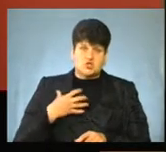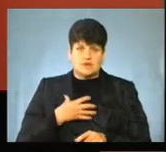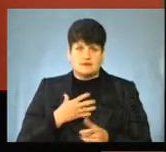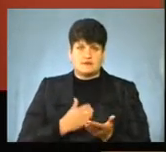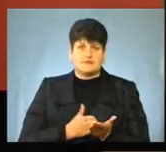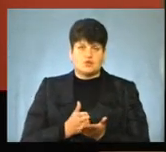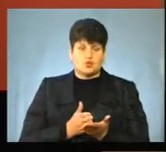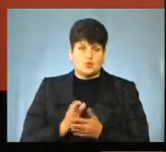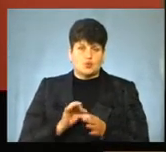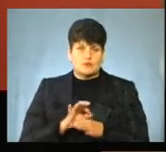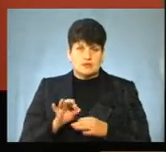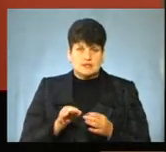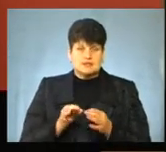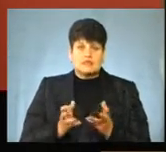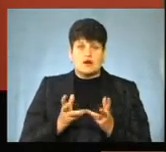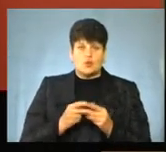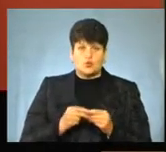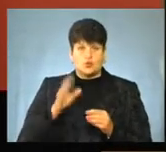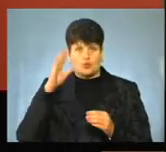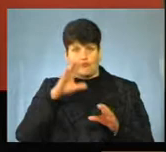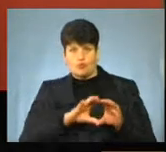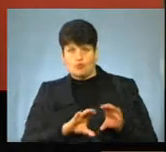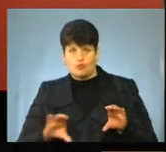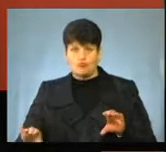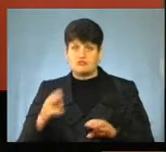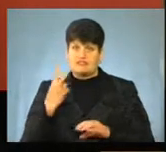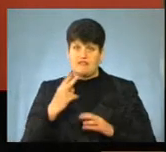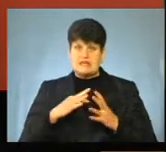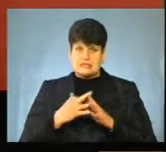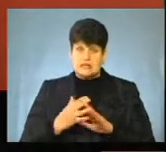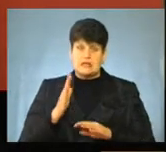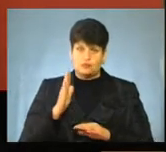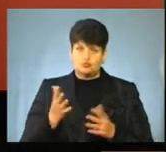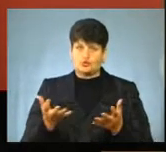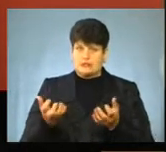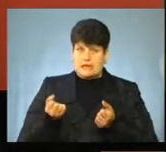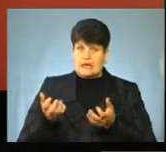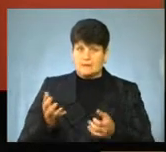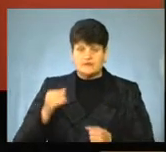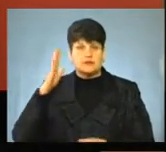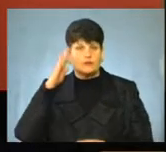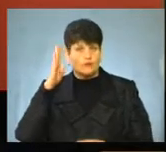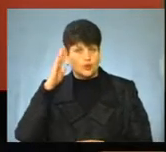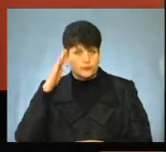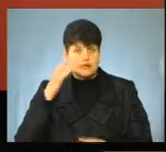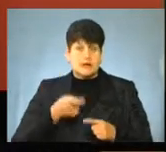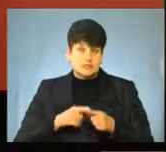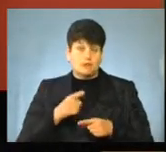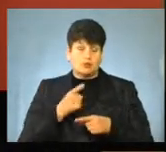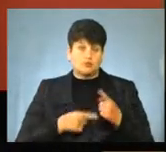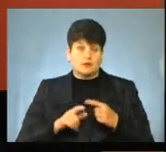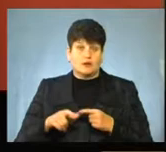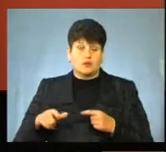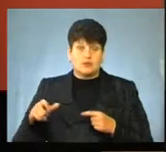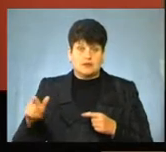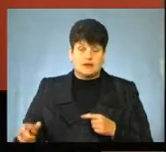зіопроект, тому що за рахунок водопроводу два села буде отримувати водопостачання. Це майже половина громади,